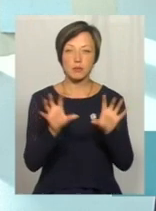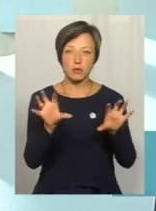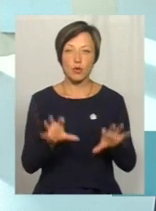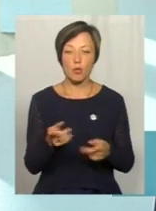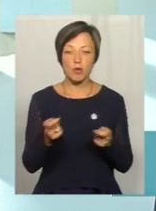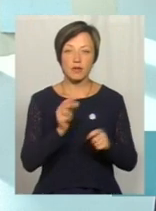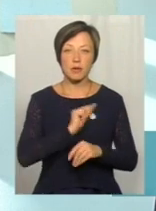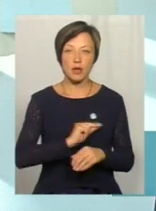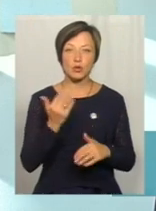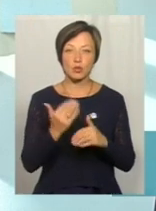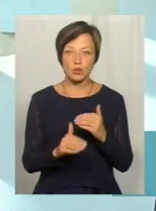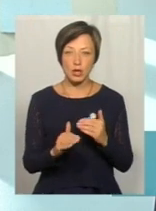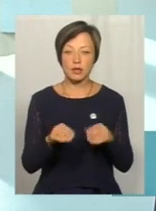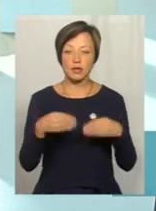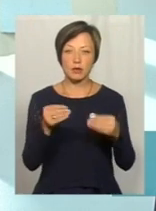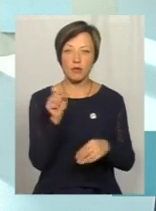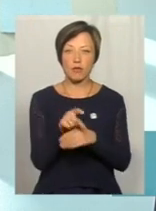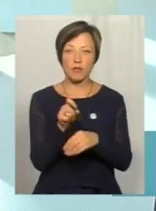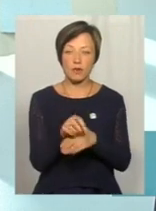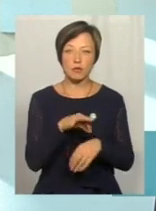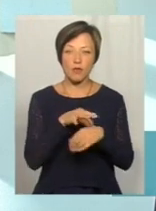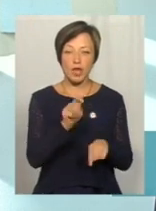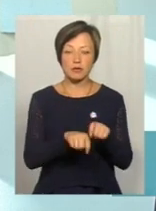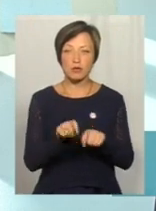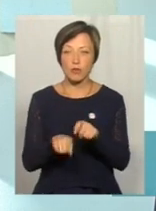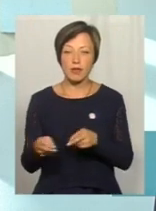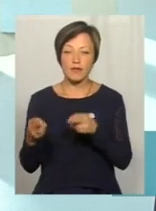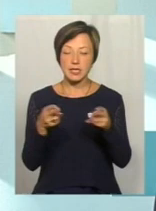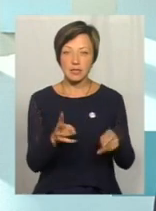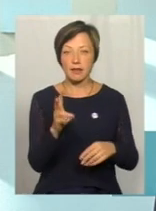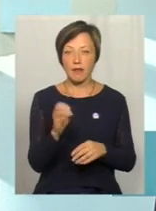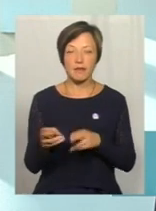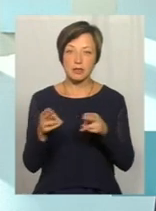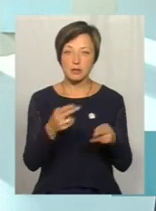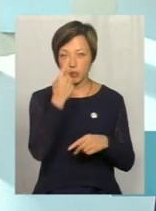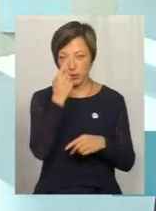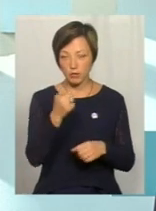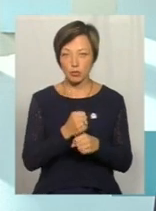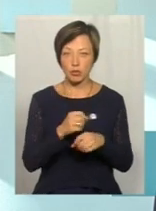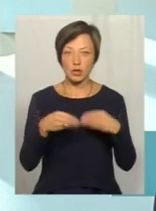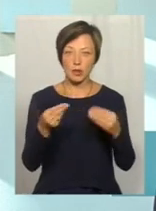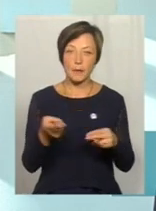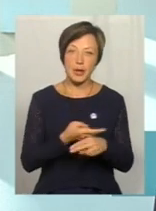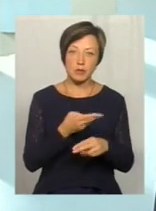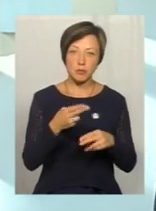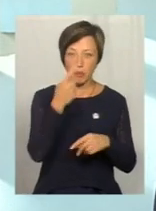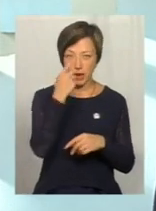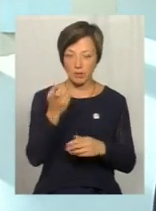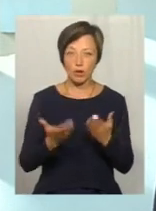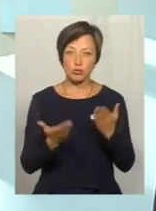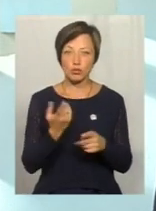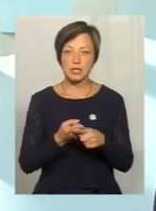управління праці вже наділено повноваженням проводити інспектування, як виїзні, так і невиїзні, з попередженням роботодавця, без попередження, якщо це